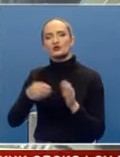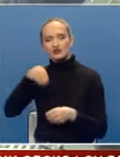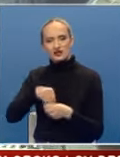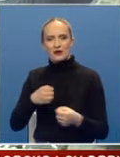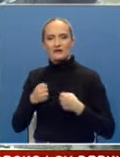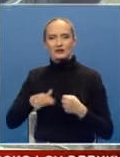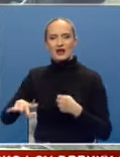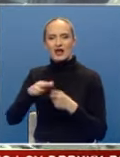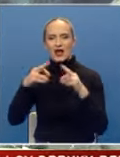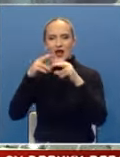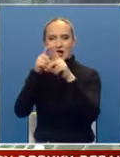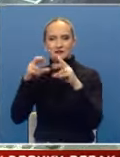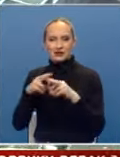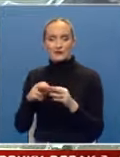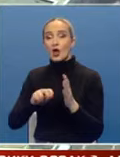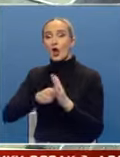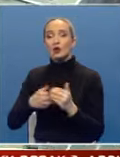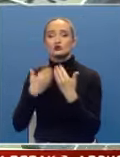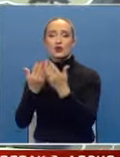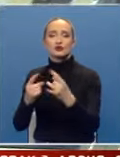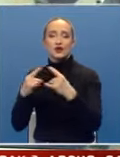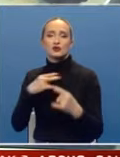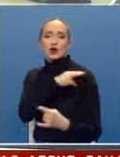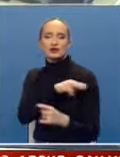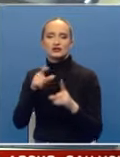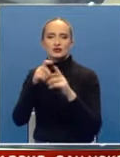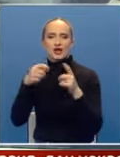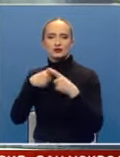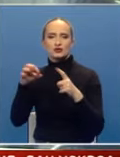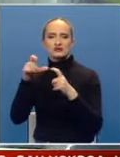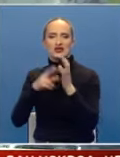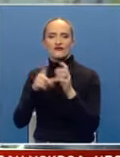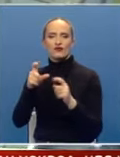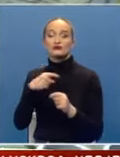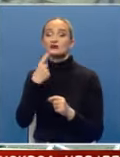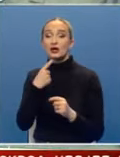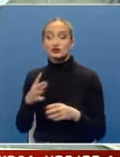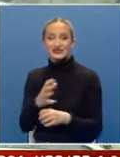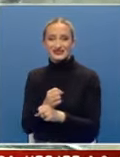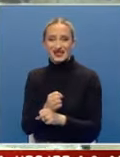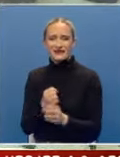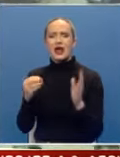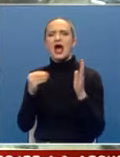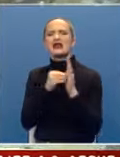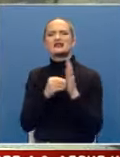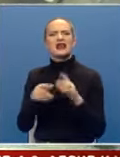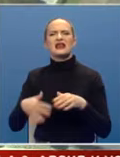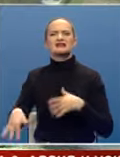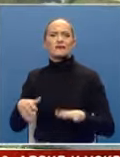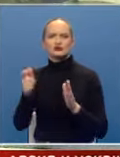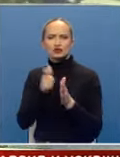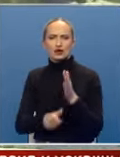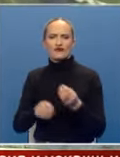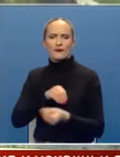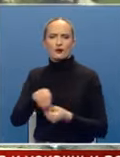Banjaočkom naselju Ada. Ključeve uručio gradonačelnik Draško Stani Vuković. Kaže da je završen registar nezaposlenih članova